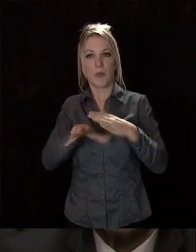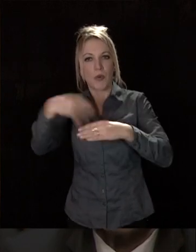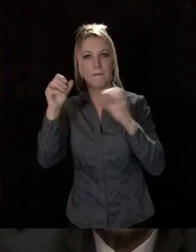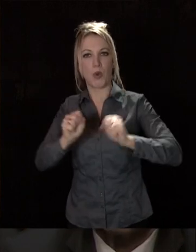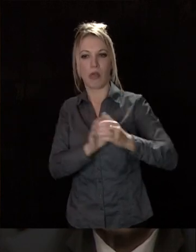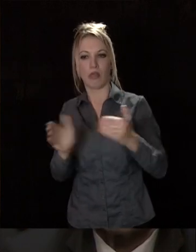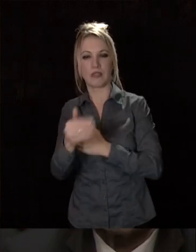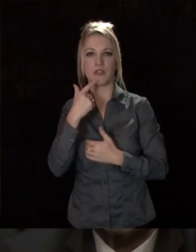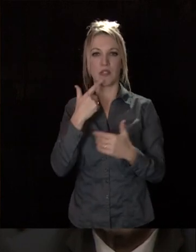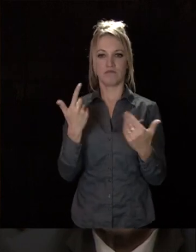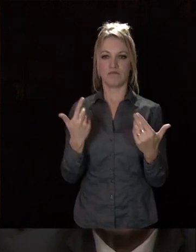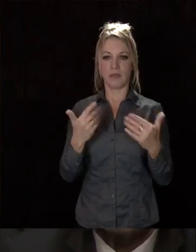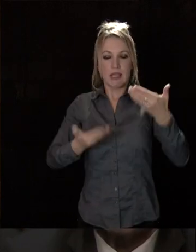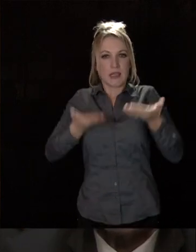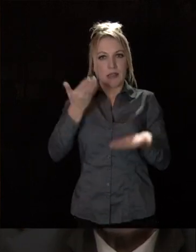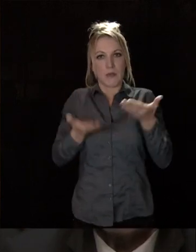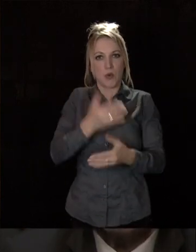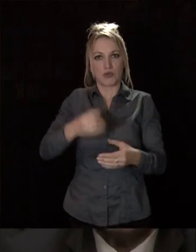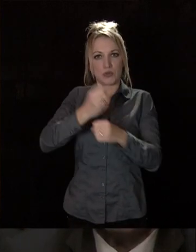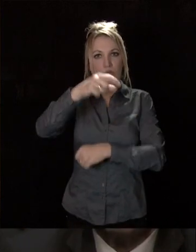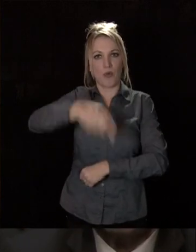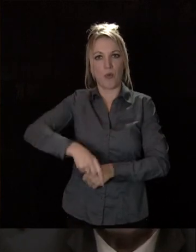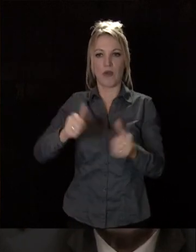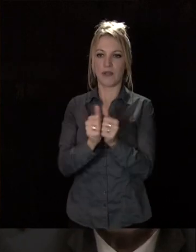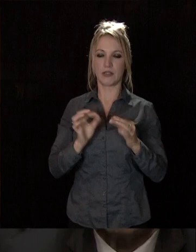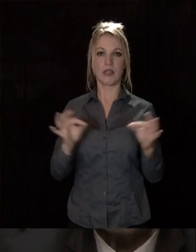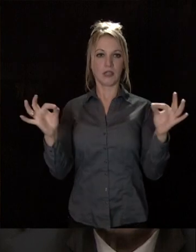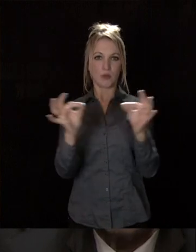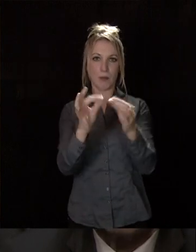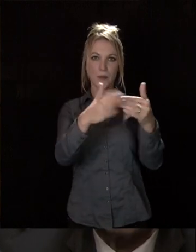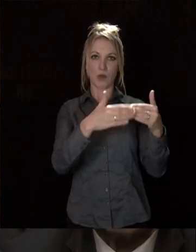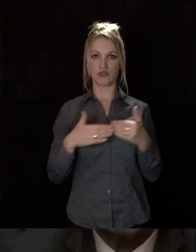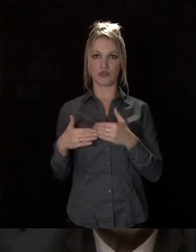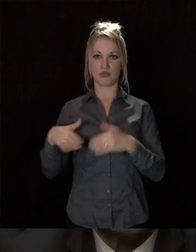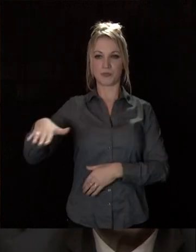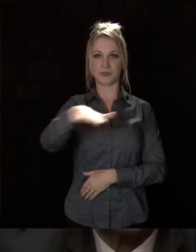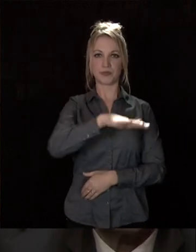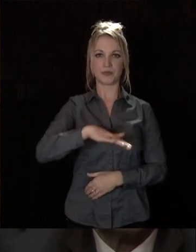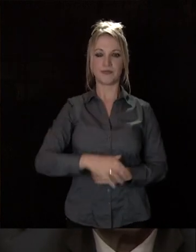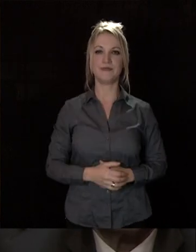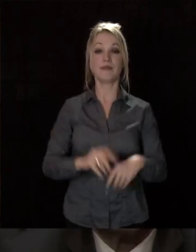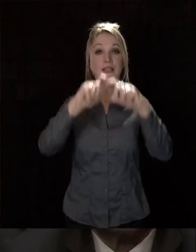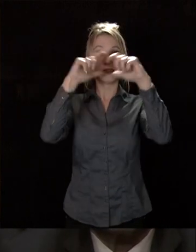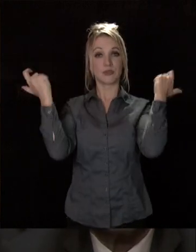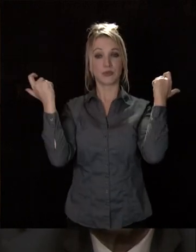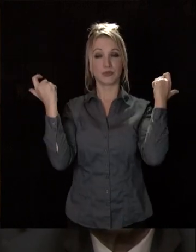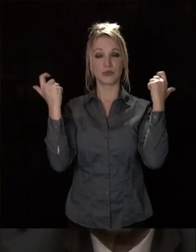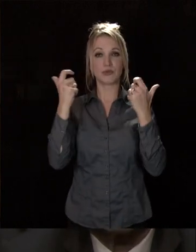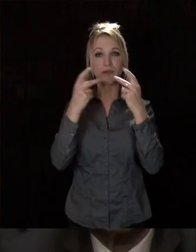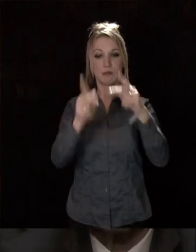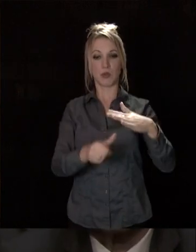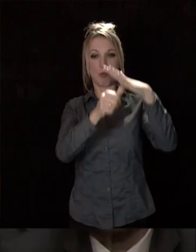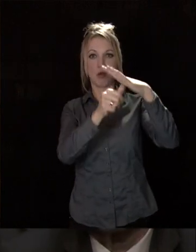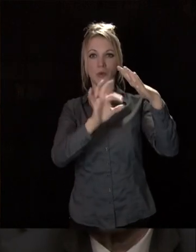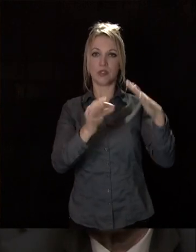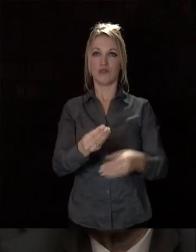se situe dans un équilibre à construire avec les territoires qui l'entourent. Le statut de métropole, certes,